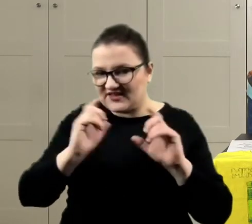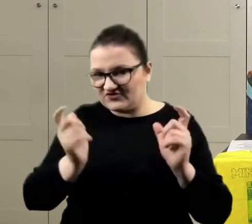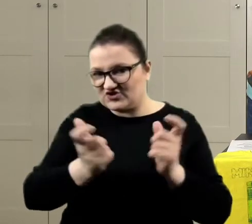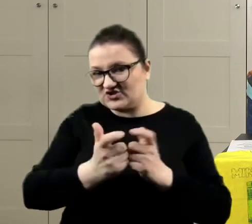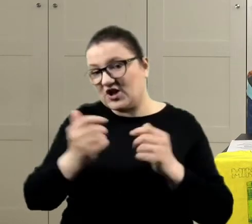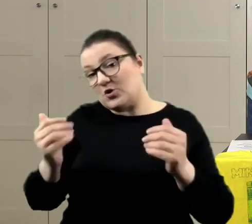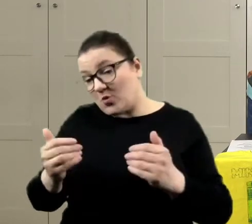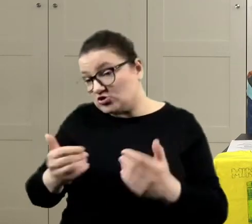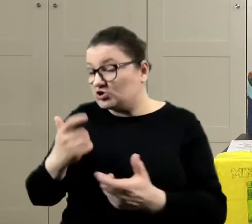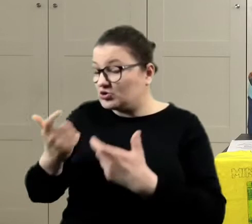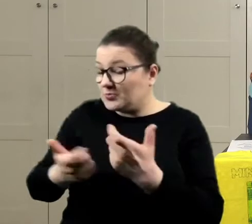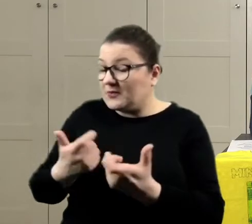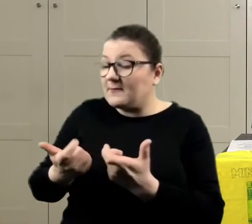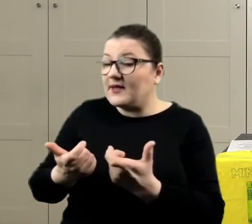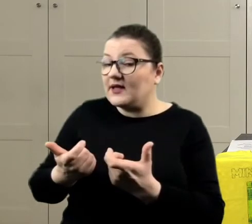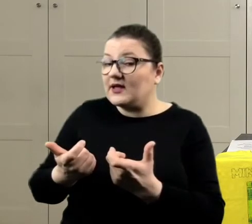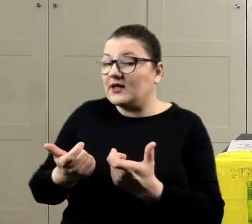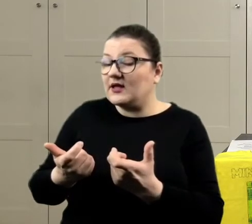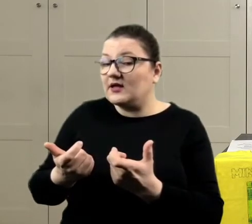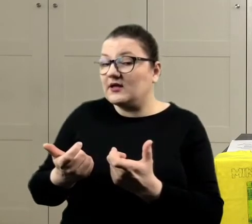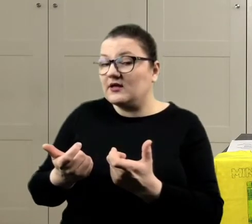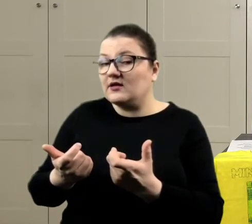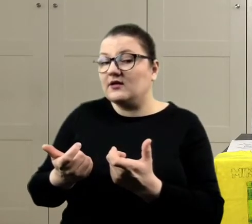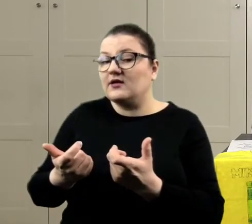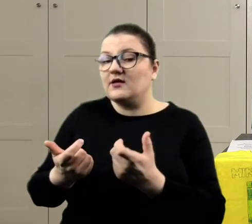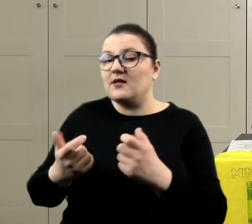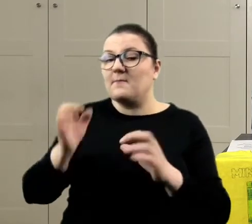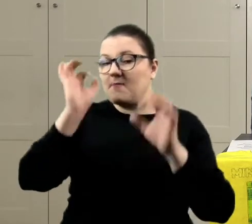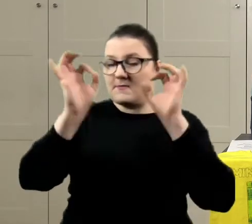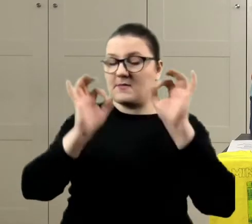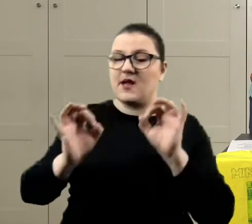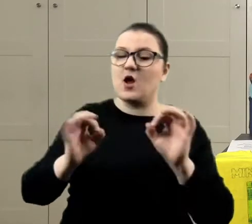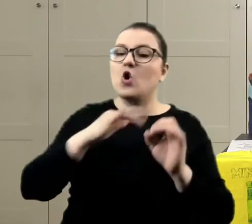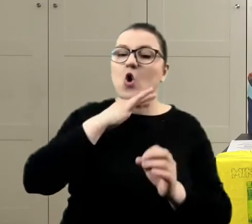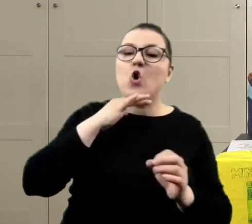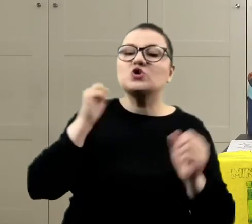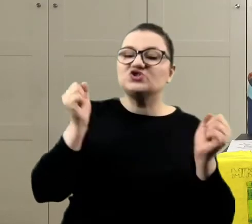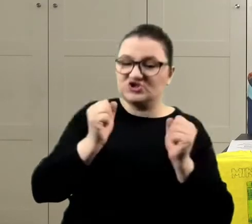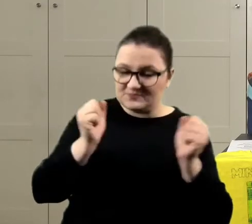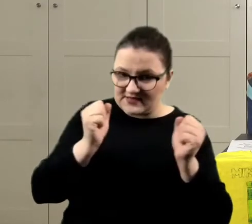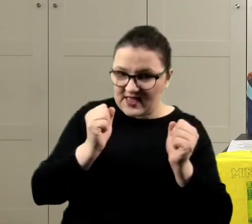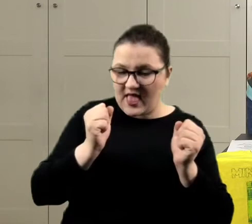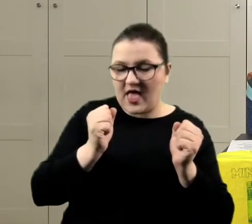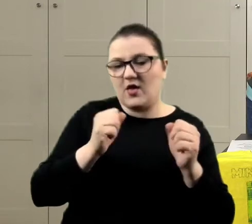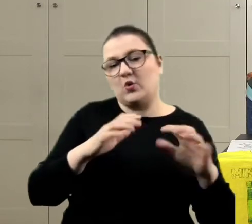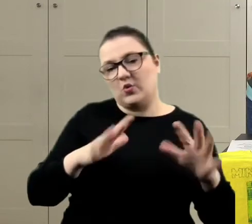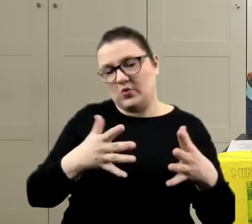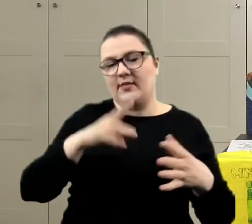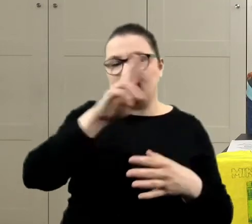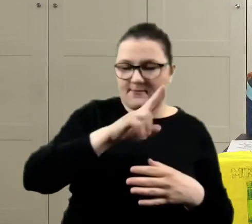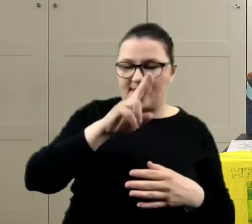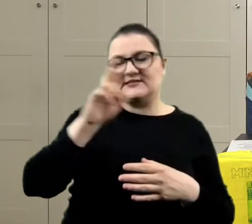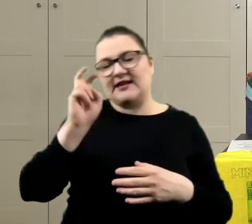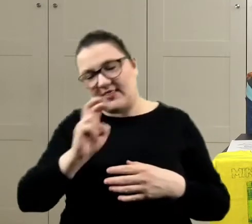te plamki w kolorach zimnych, czyli w kolorach takich niebieskich,